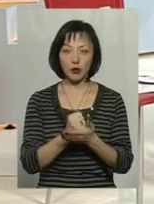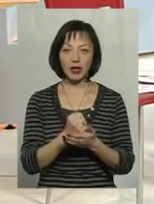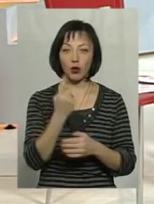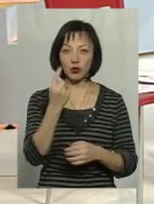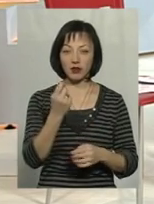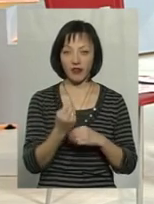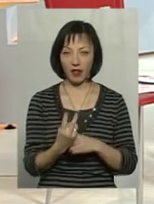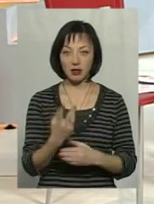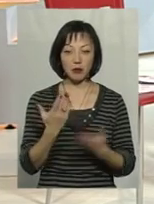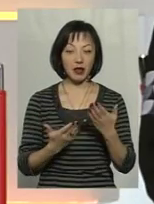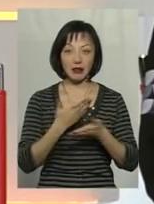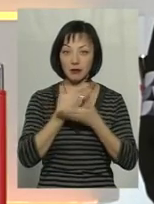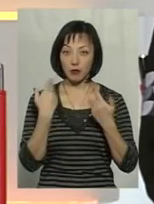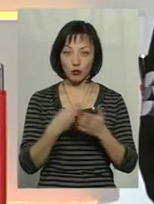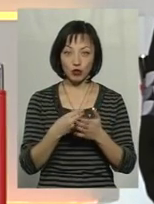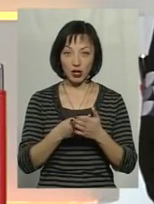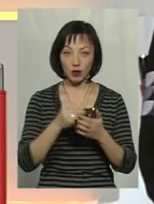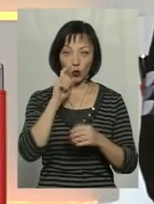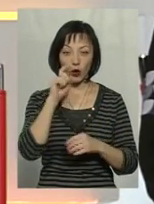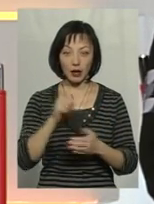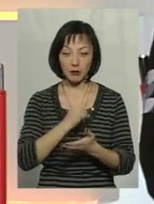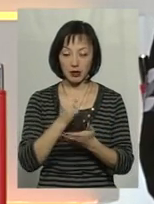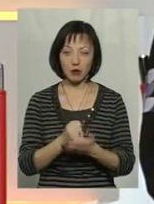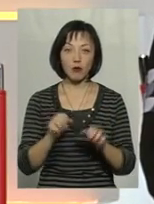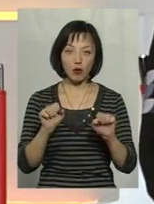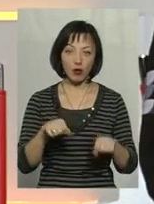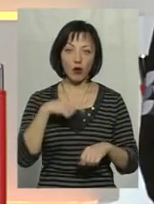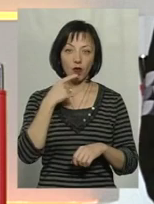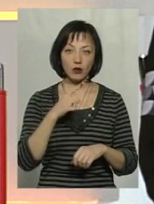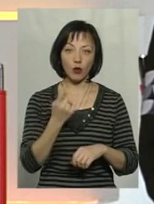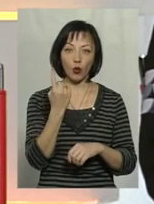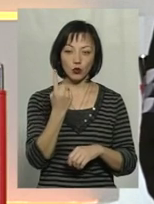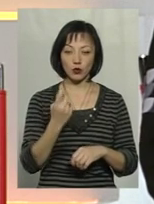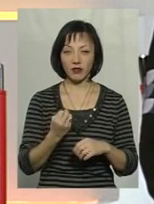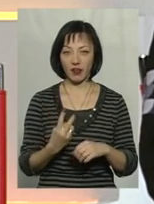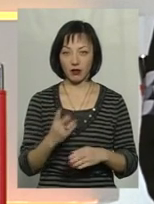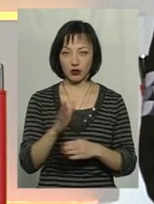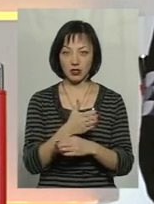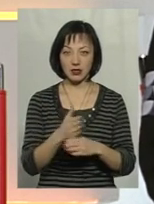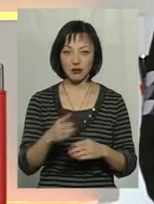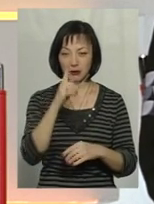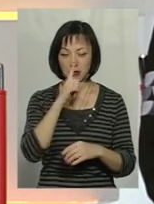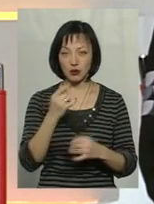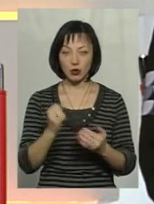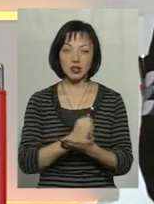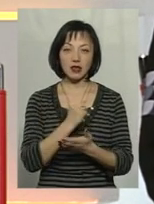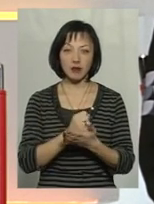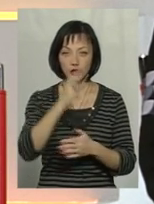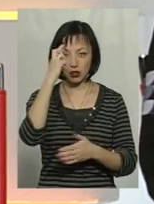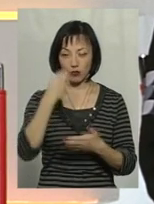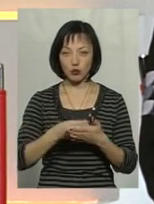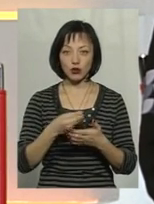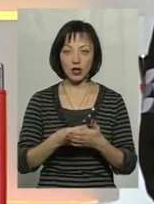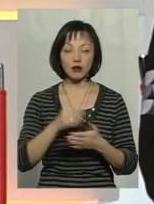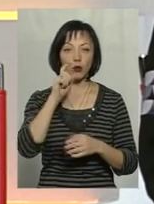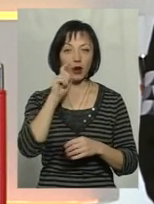Якщо б у нас не було бюджету країни прийнято, то ми б могли говорити про одну дванадцяту. Сьогодні ми маємо затверджений державний бюджет нашої